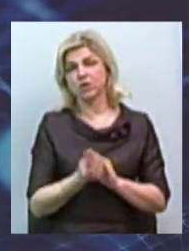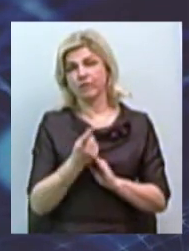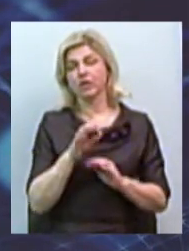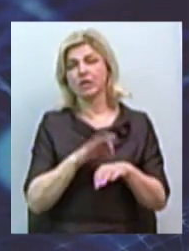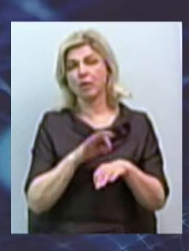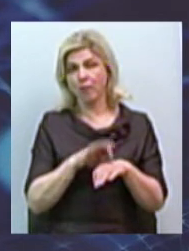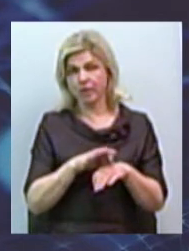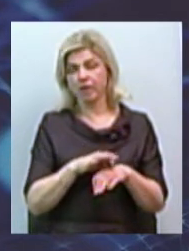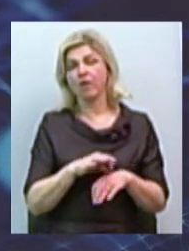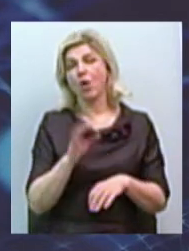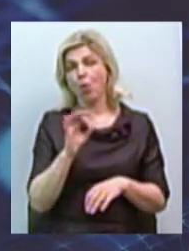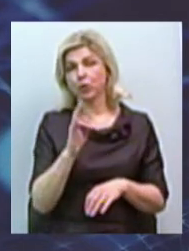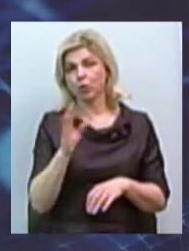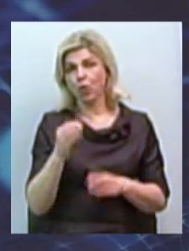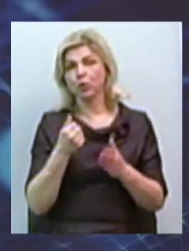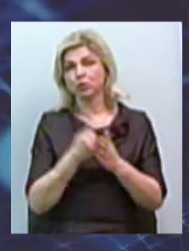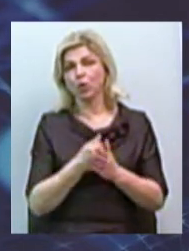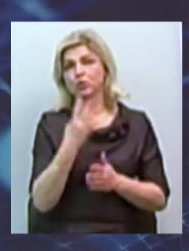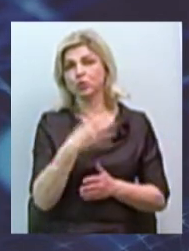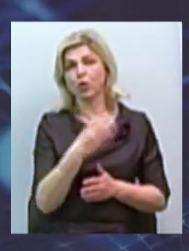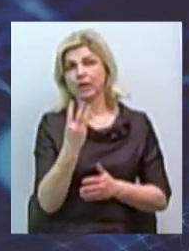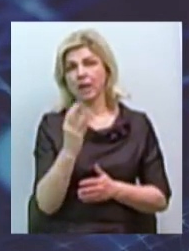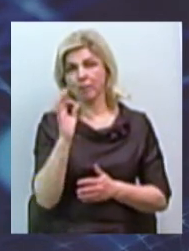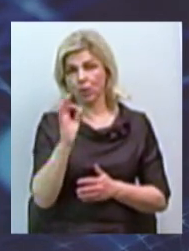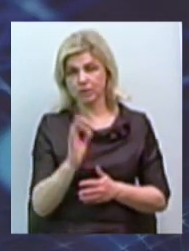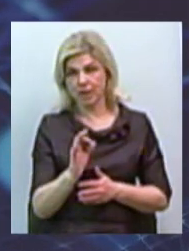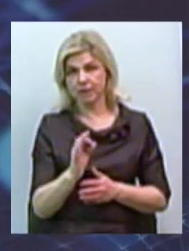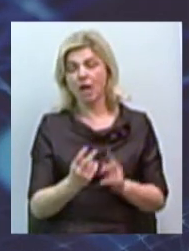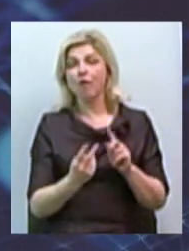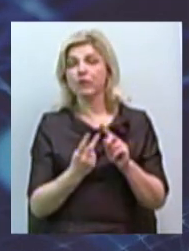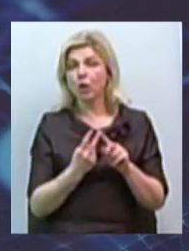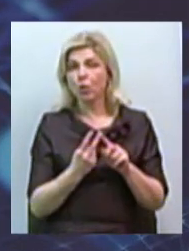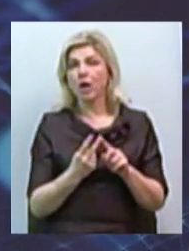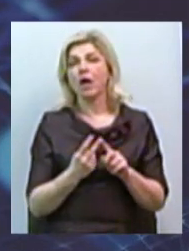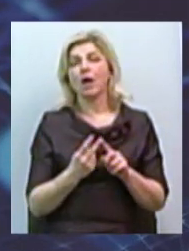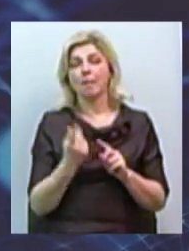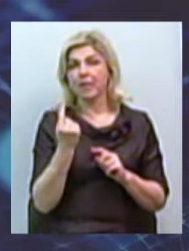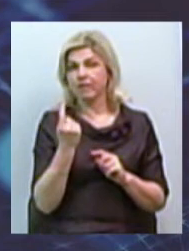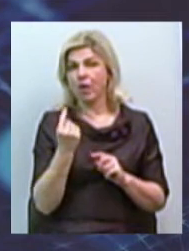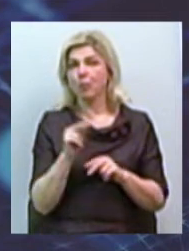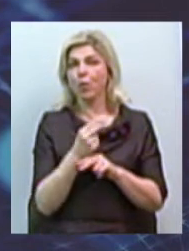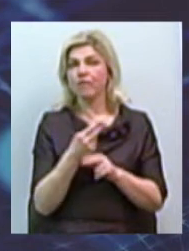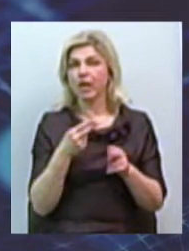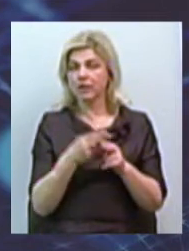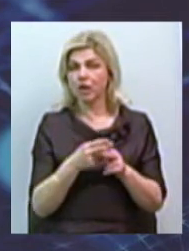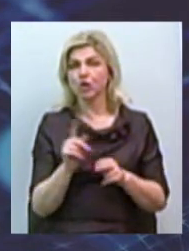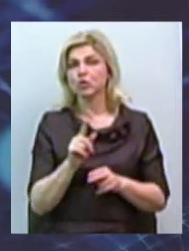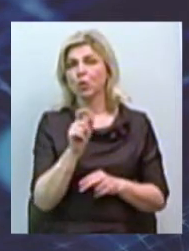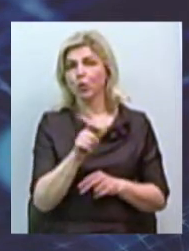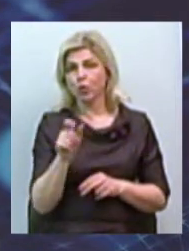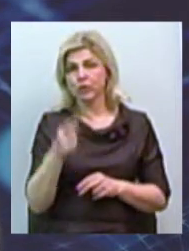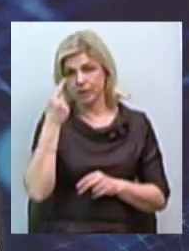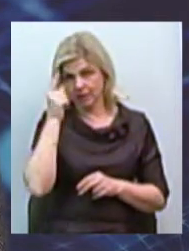43%. И второй способ, если это первичная профилактика, то, что люди знают о браке,